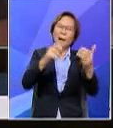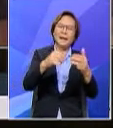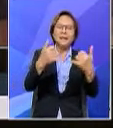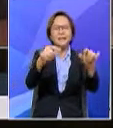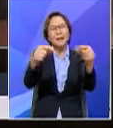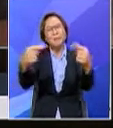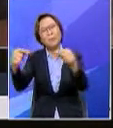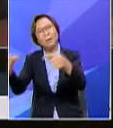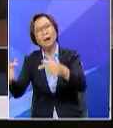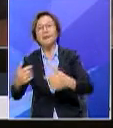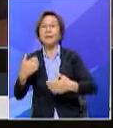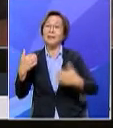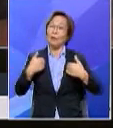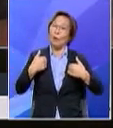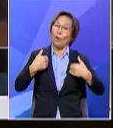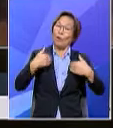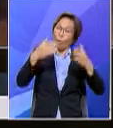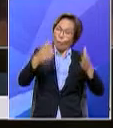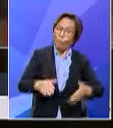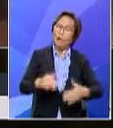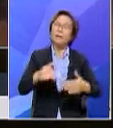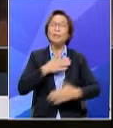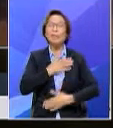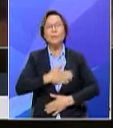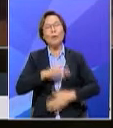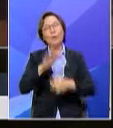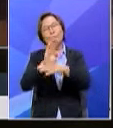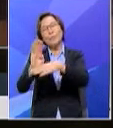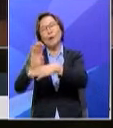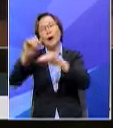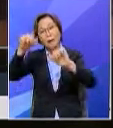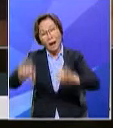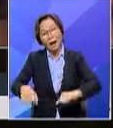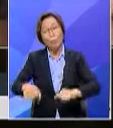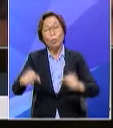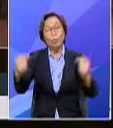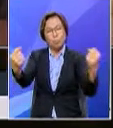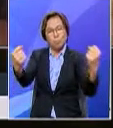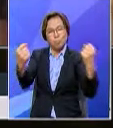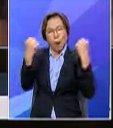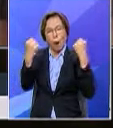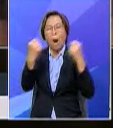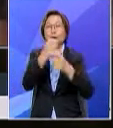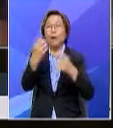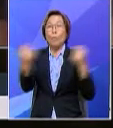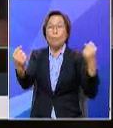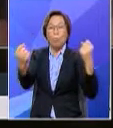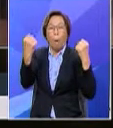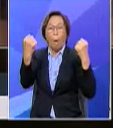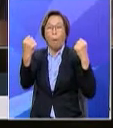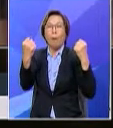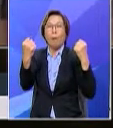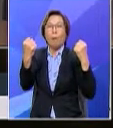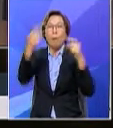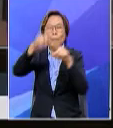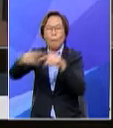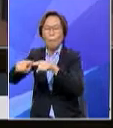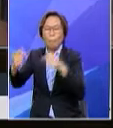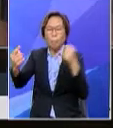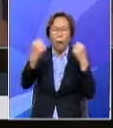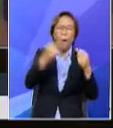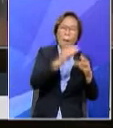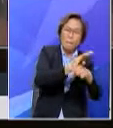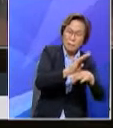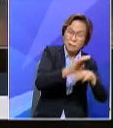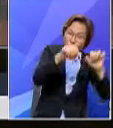ada orang hiburannya dengan berniaga jadi kalau dia boleh memperkasa atau memperkayakan pelbagai itu dari sudut